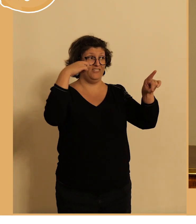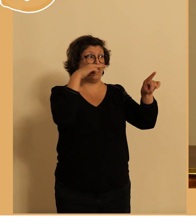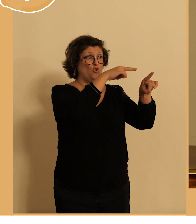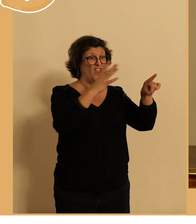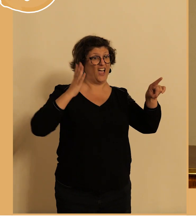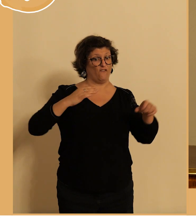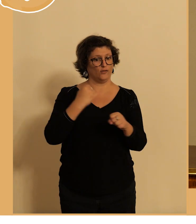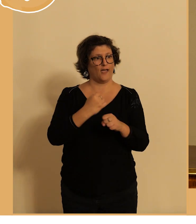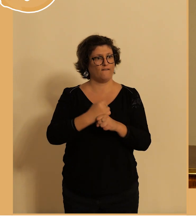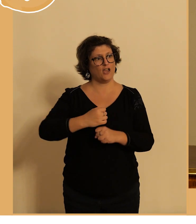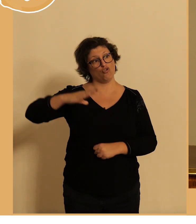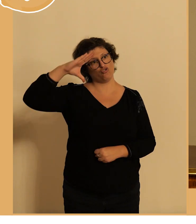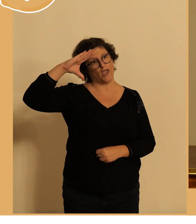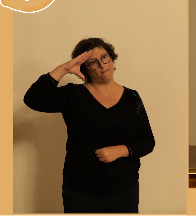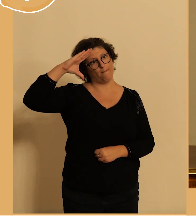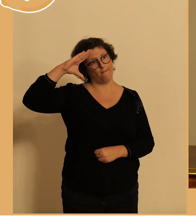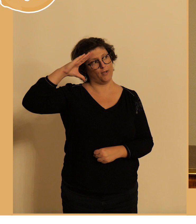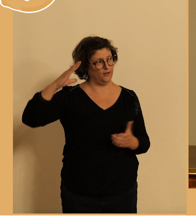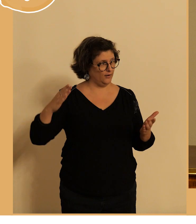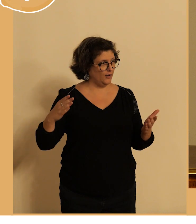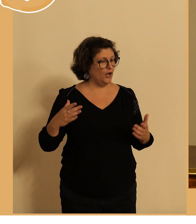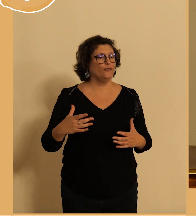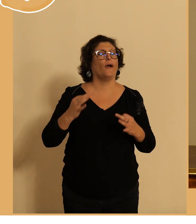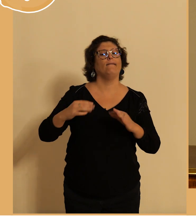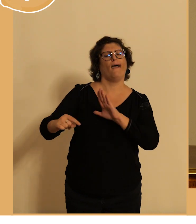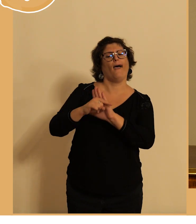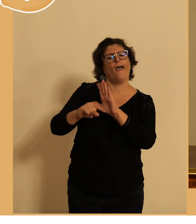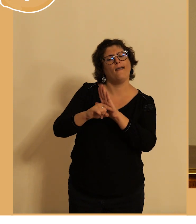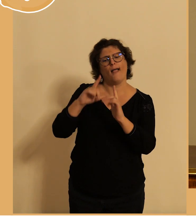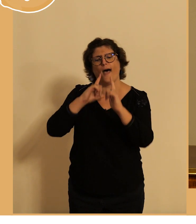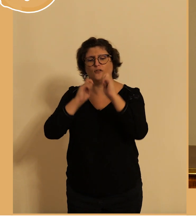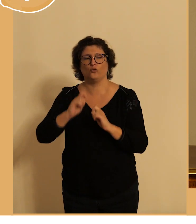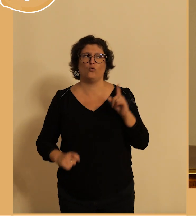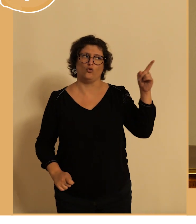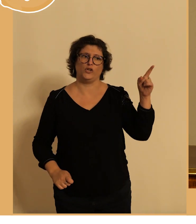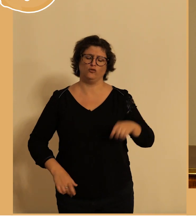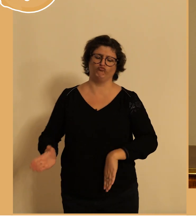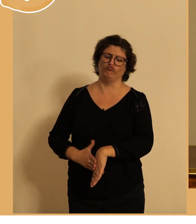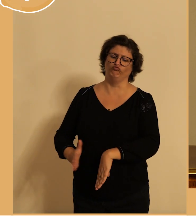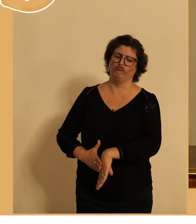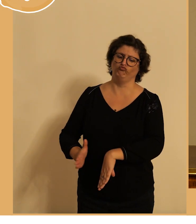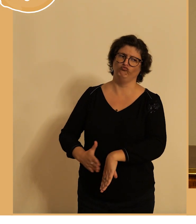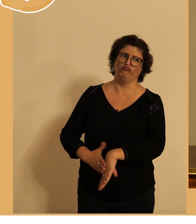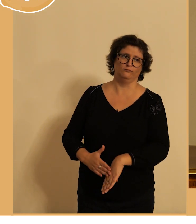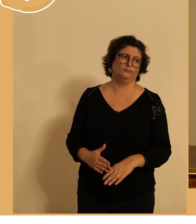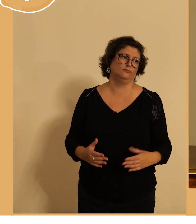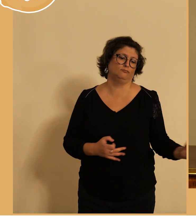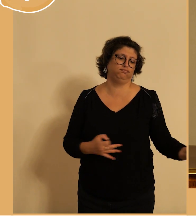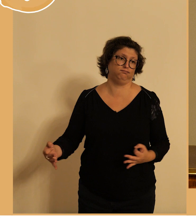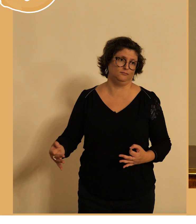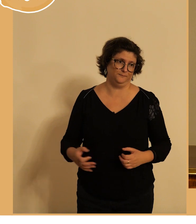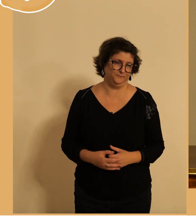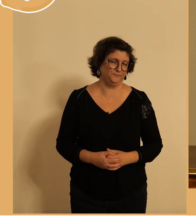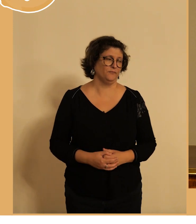donc tout ce qui a été dit ici sur les précautions à tenir etc bon on nous le dit de façon régulière